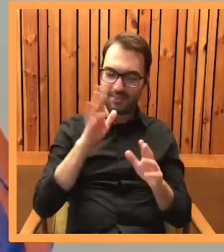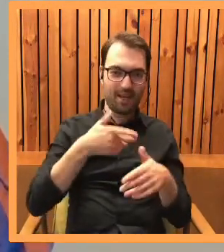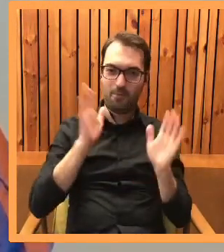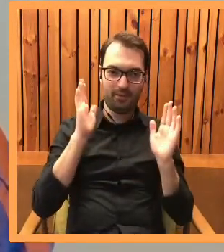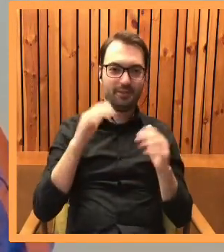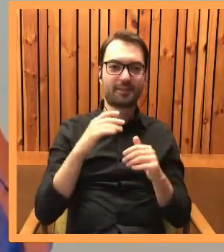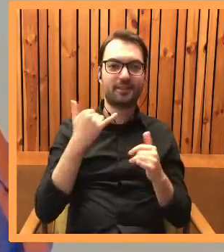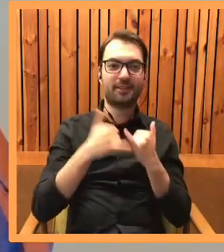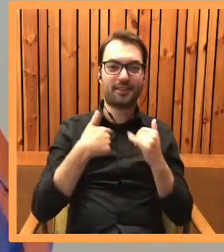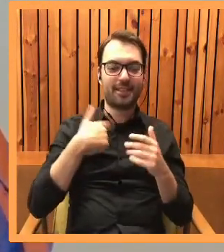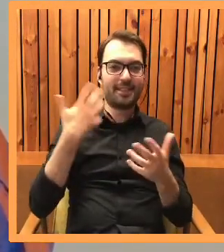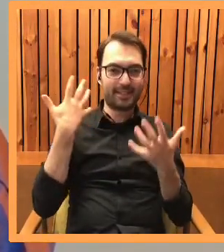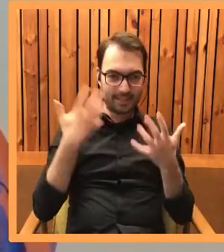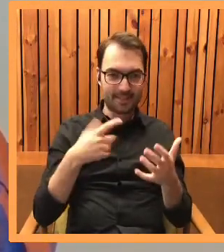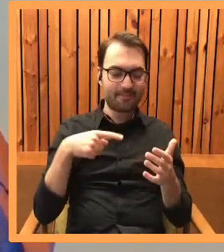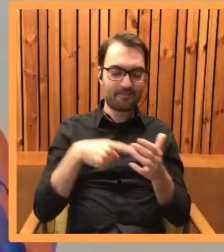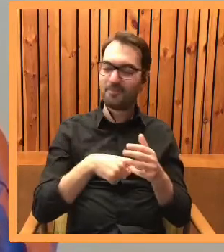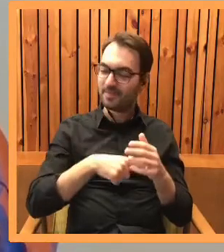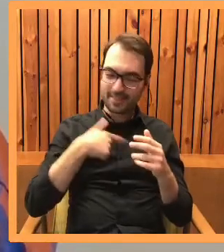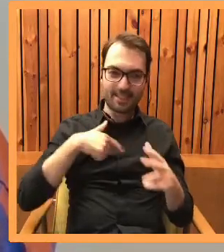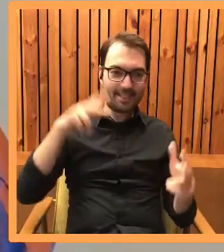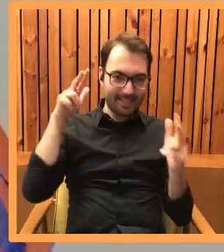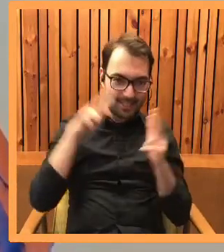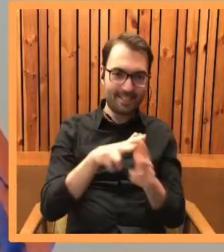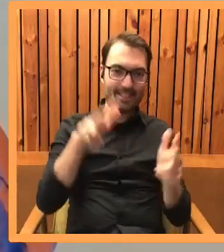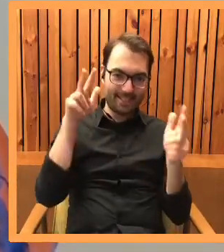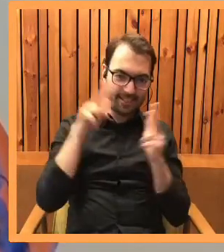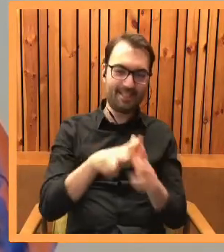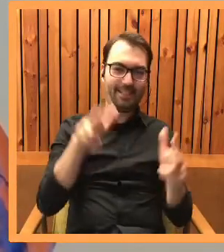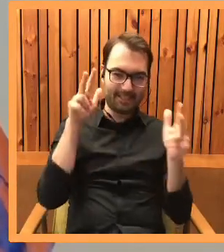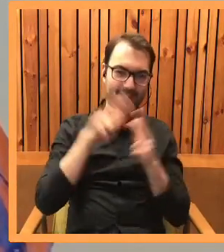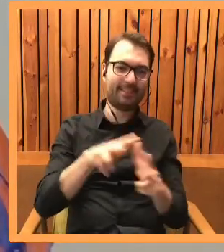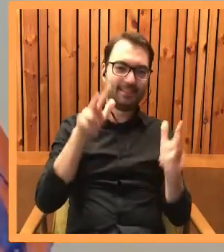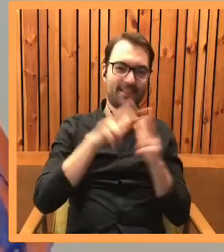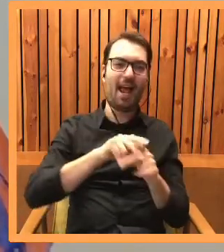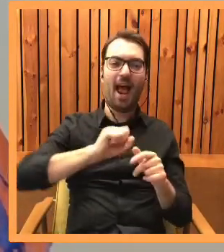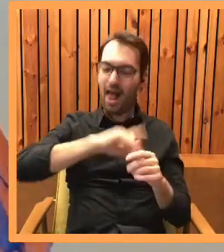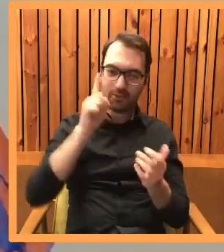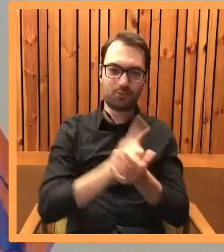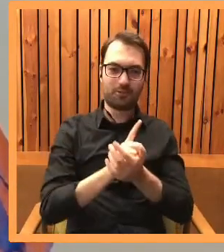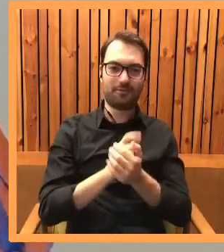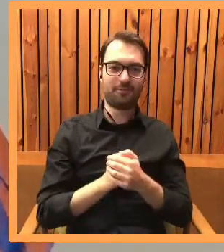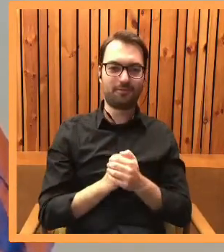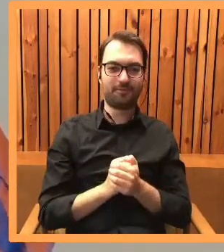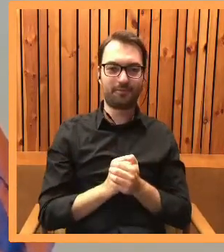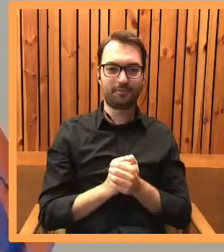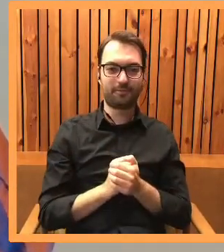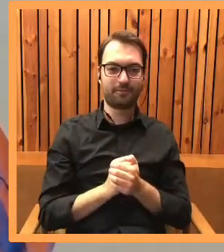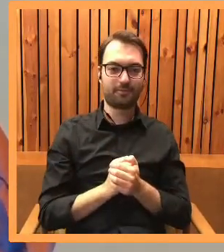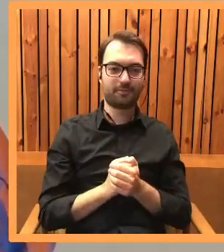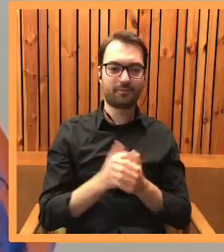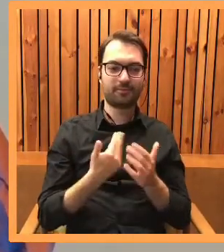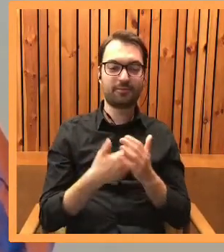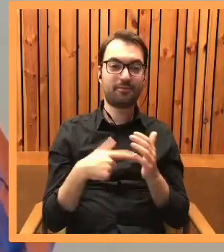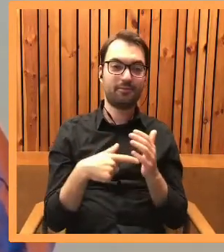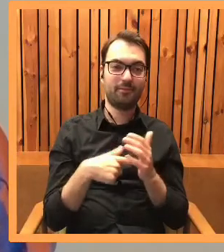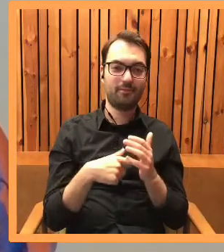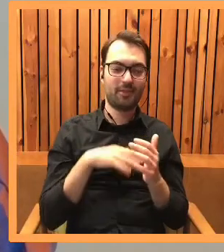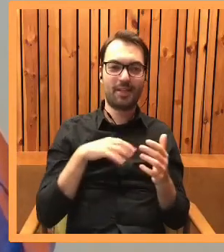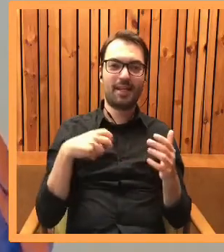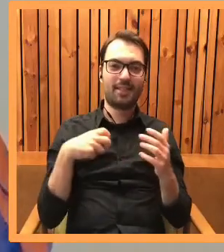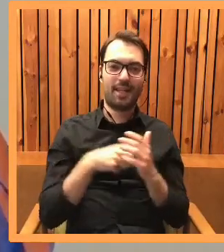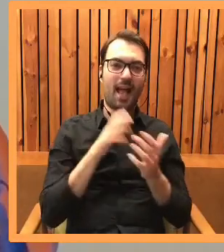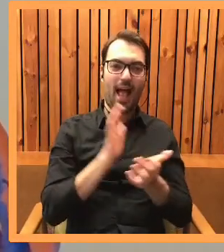i jak na coś się uprę, to będę tak długo do tego dążyć, aż mi się to w końcu uda. Więc tutaj chyba niestety to jeszcze moja cecha